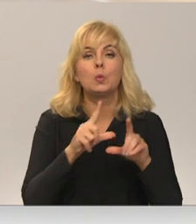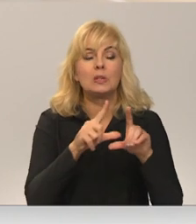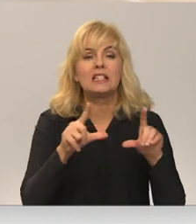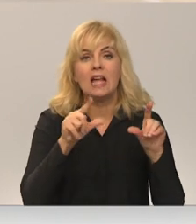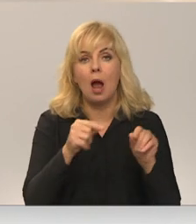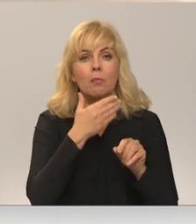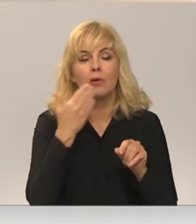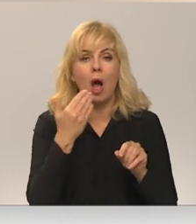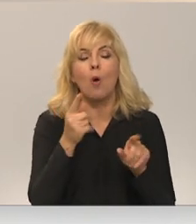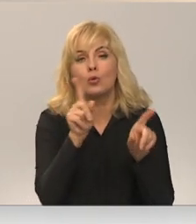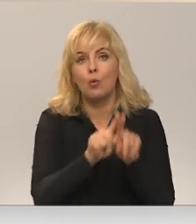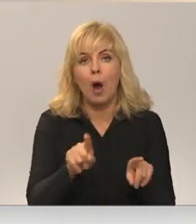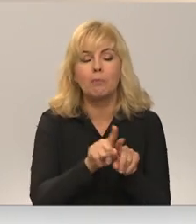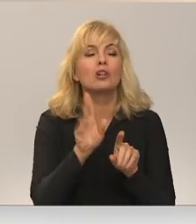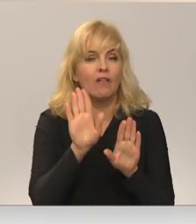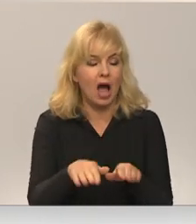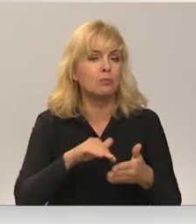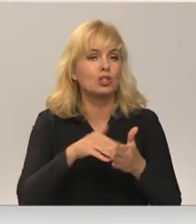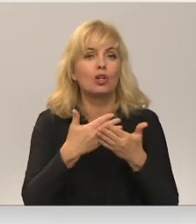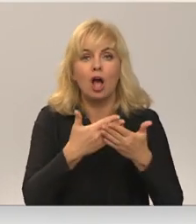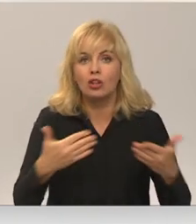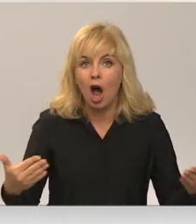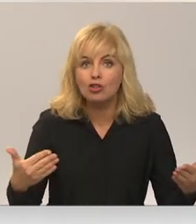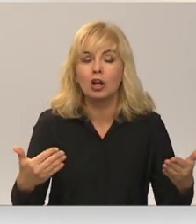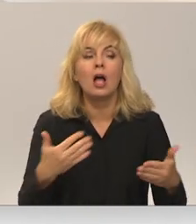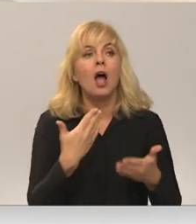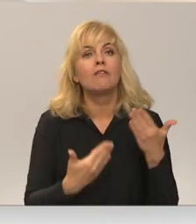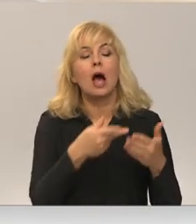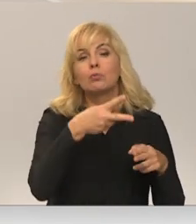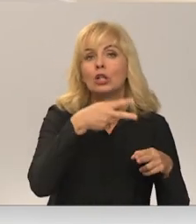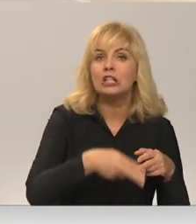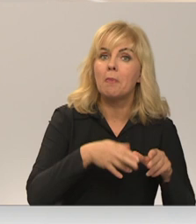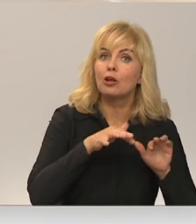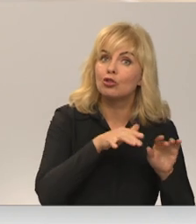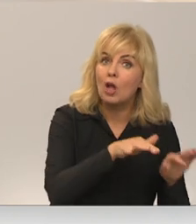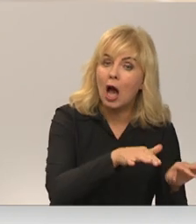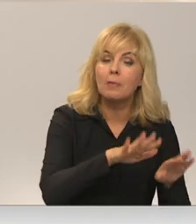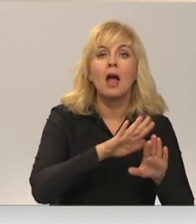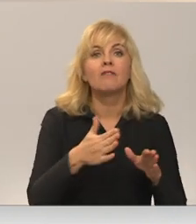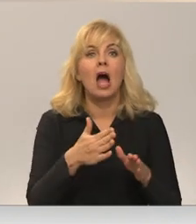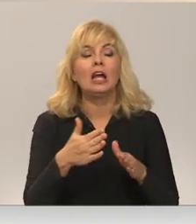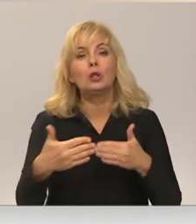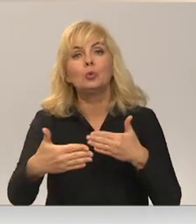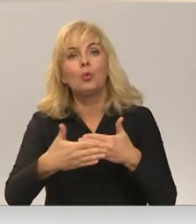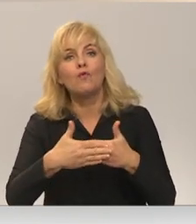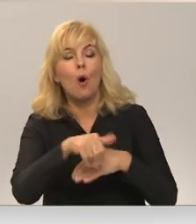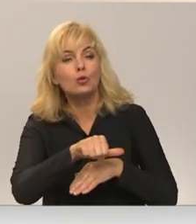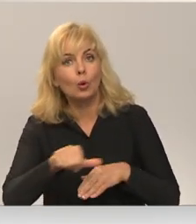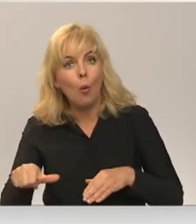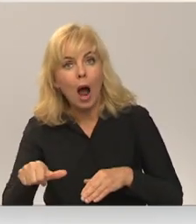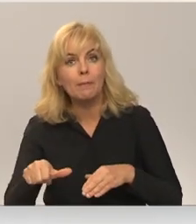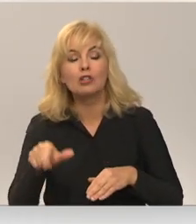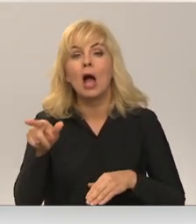var būt ļoti dažāda no tiem, kam droši izbeiguši darbīgi vai uz robežas, un gan arī no